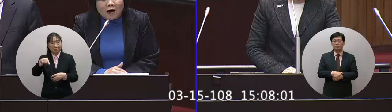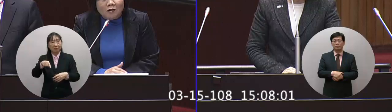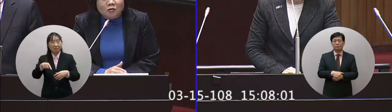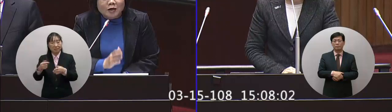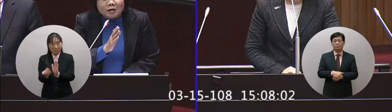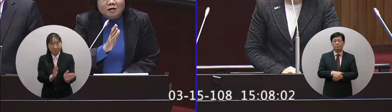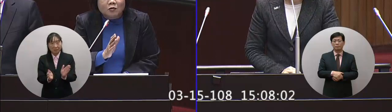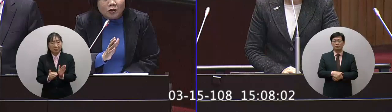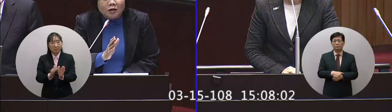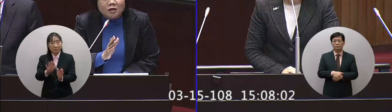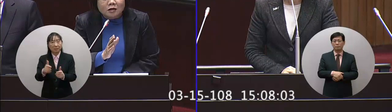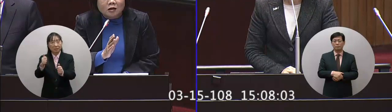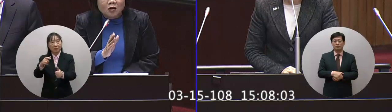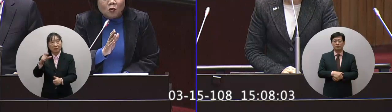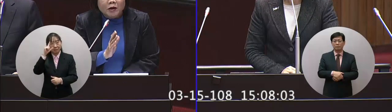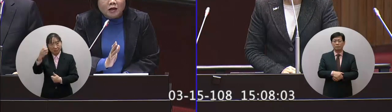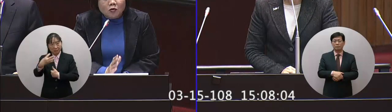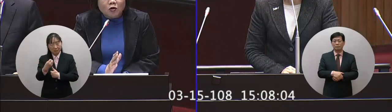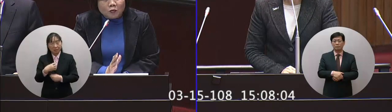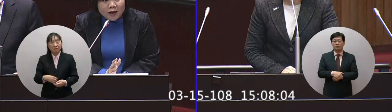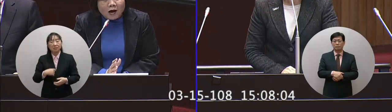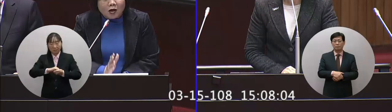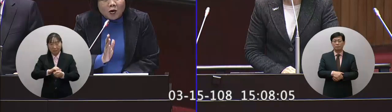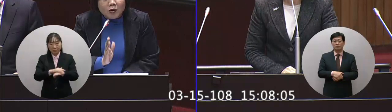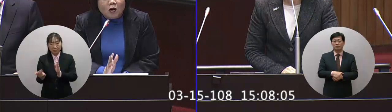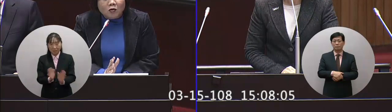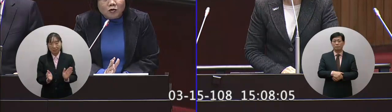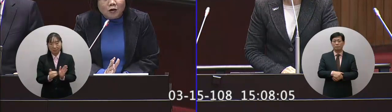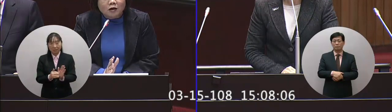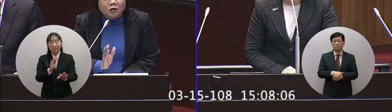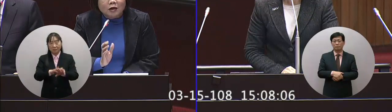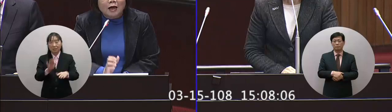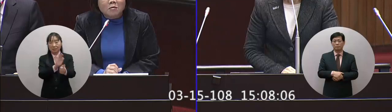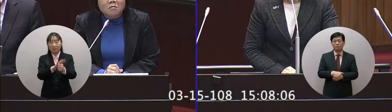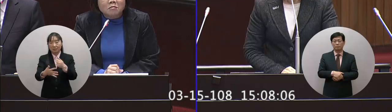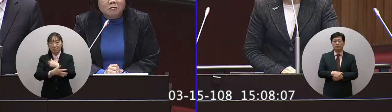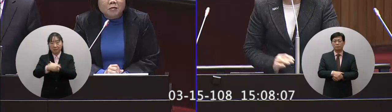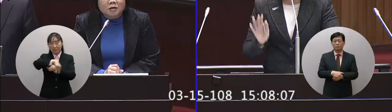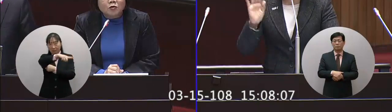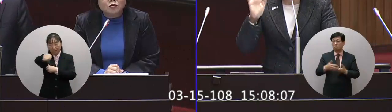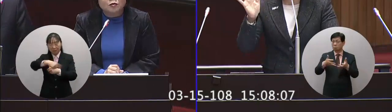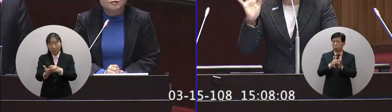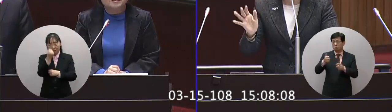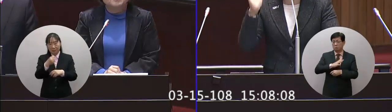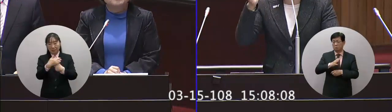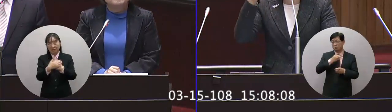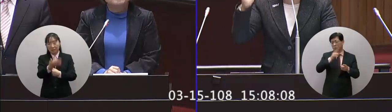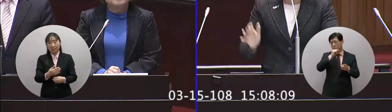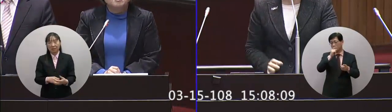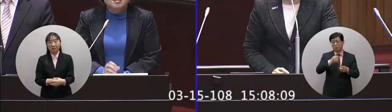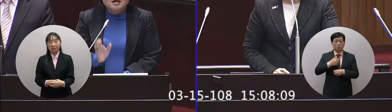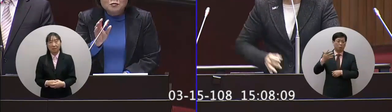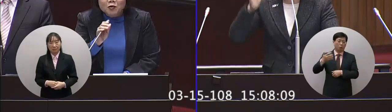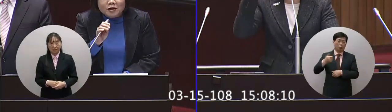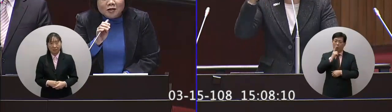已經準備好了所以也謝謝委員的提醒我們一定會準備好也會為勞工的權力來部長我不希望聽到的你們就是